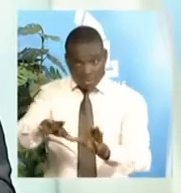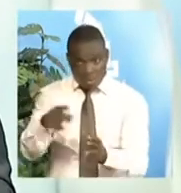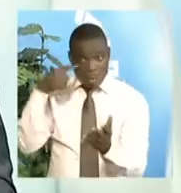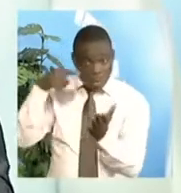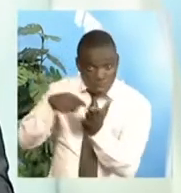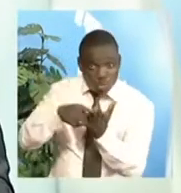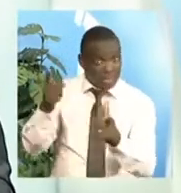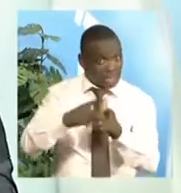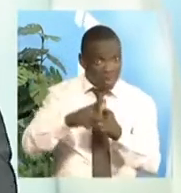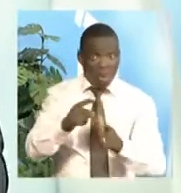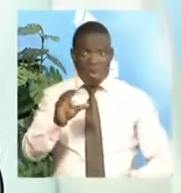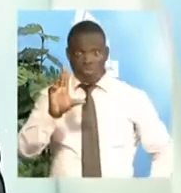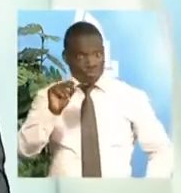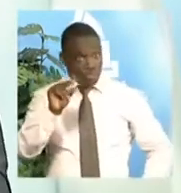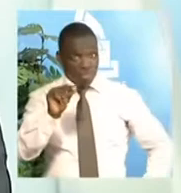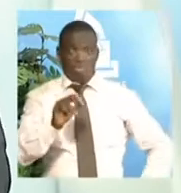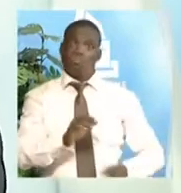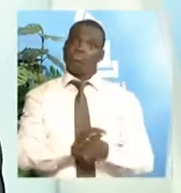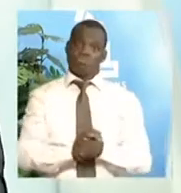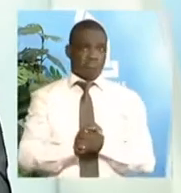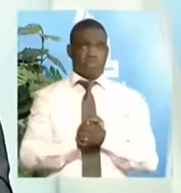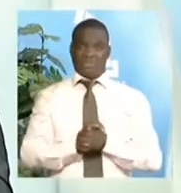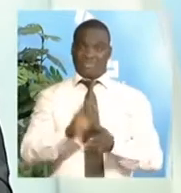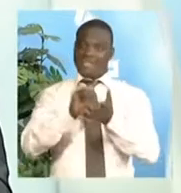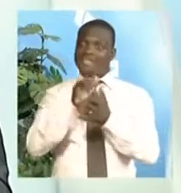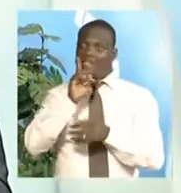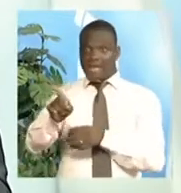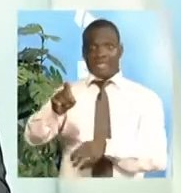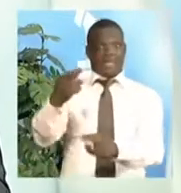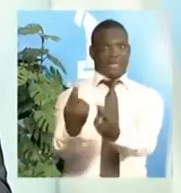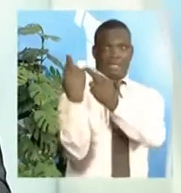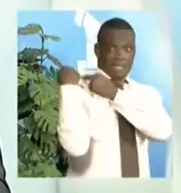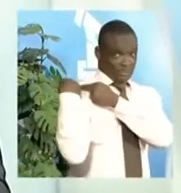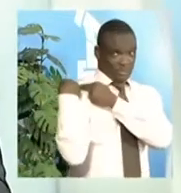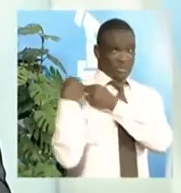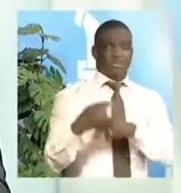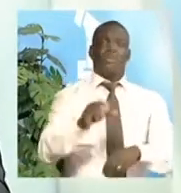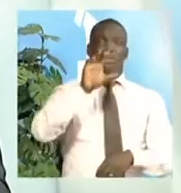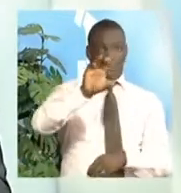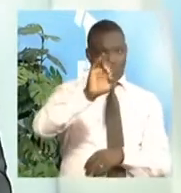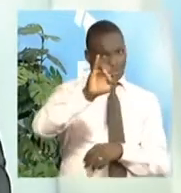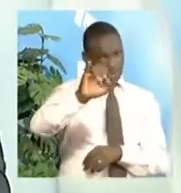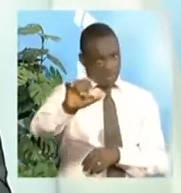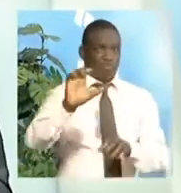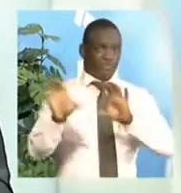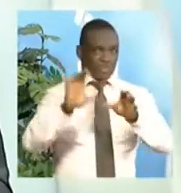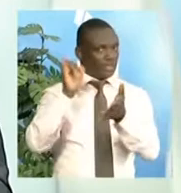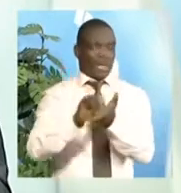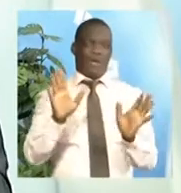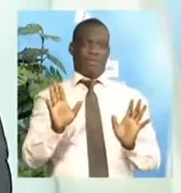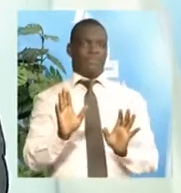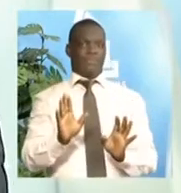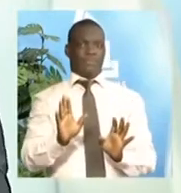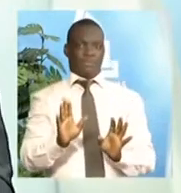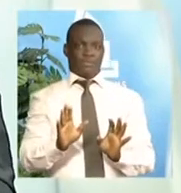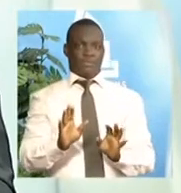Mais c'est une activité, une attribution qui ressortit exclusivement à la compétence de la Commission électorale indépendante. Voilà pourquoi, ne